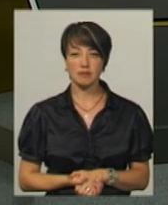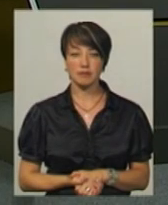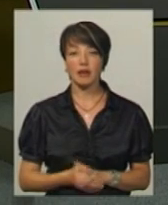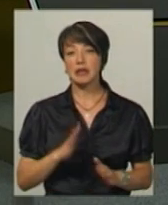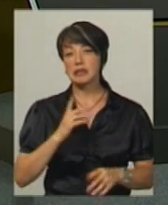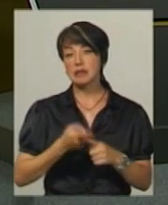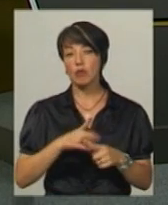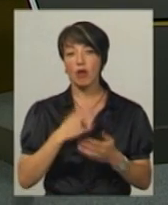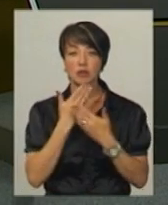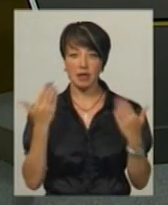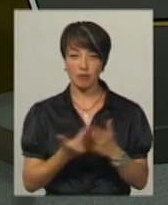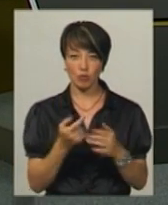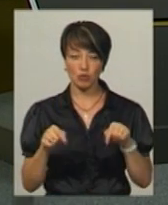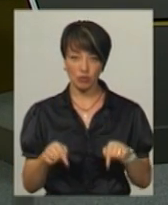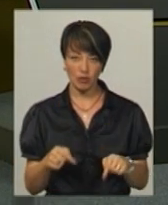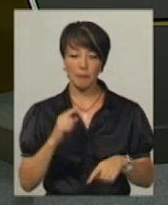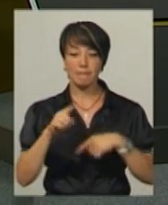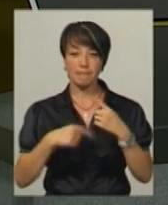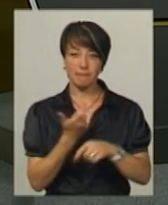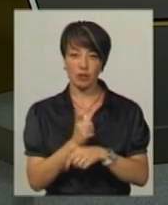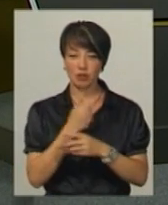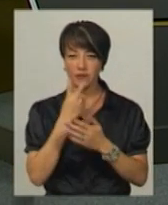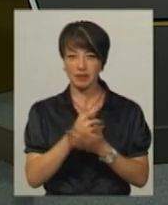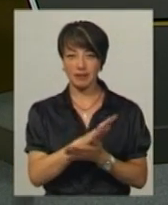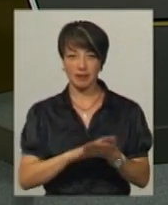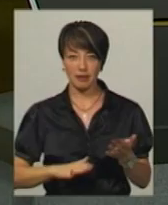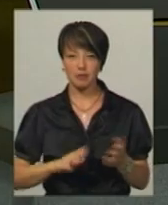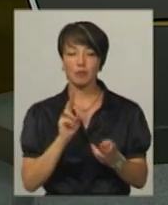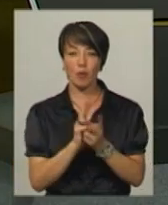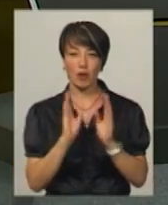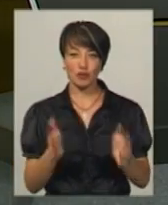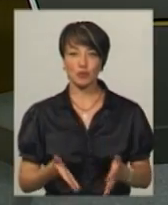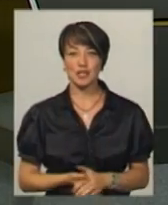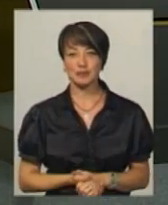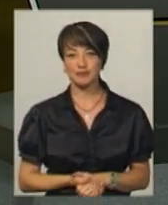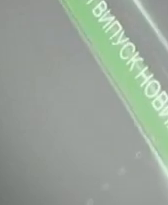Це була остання інформація цього випуску. Більше дивіться о 20.30. Побачимось.